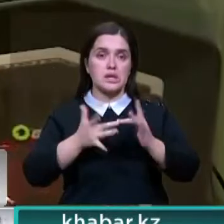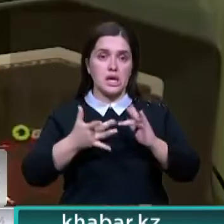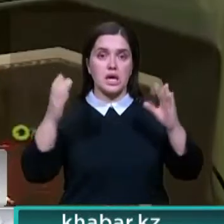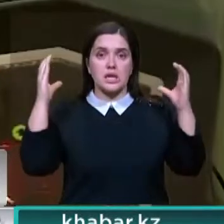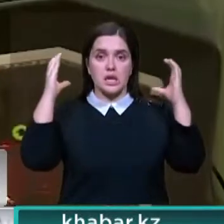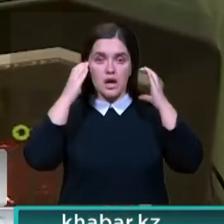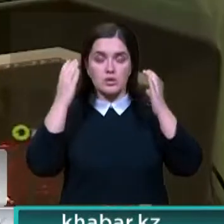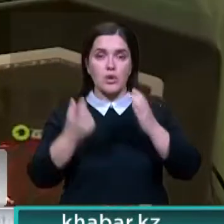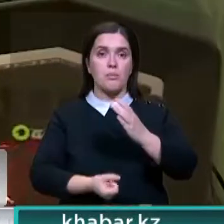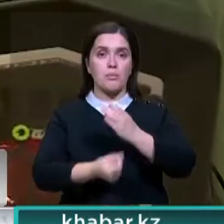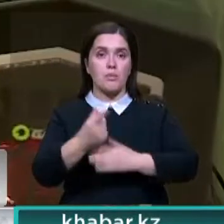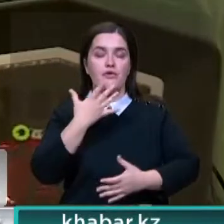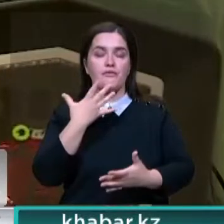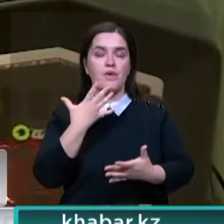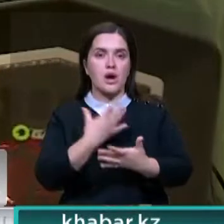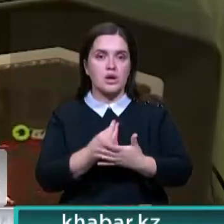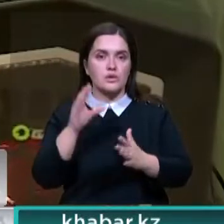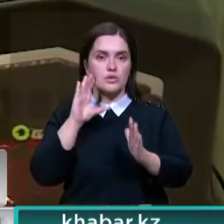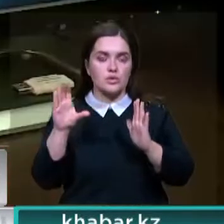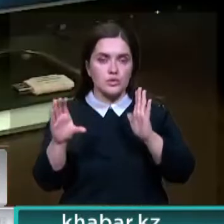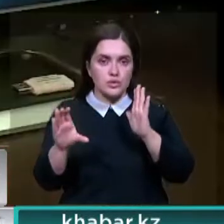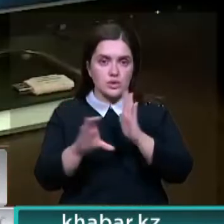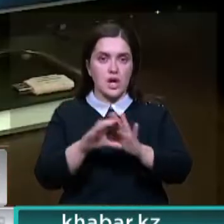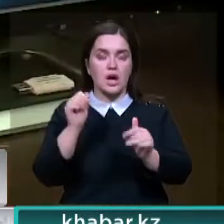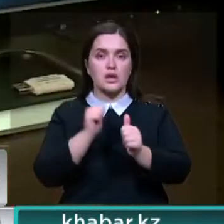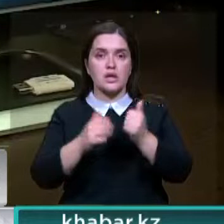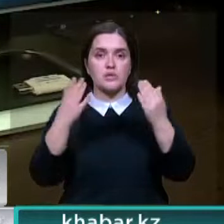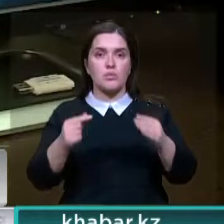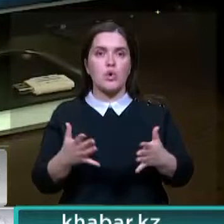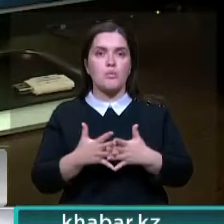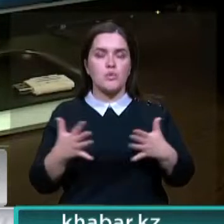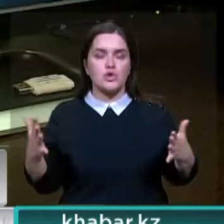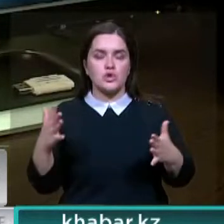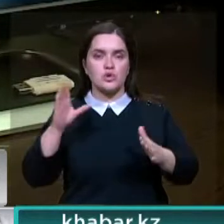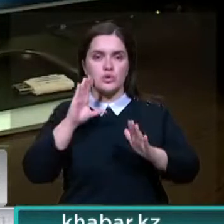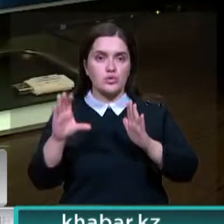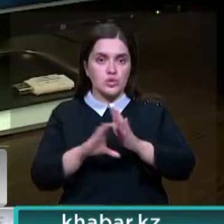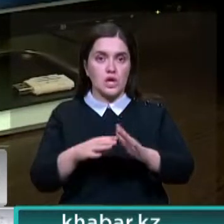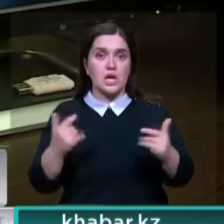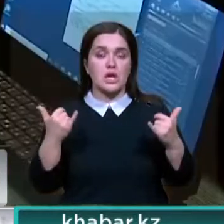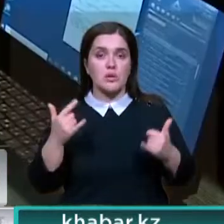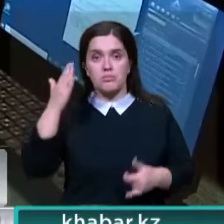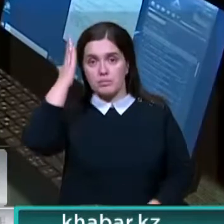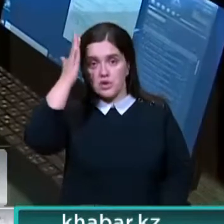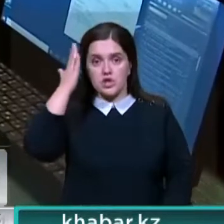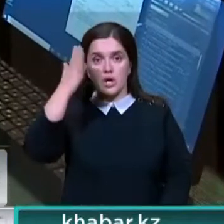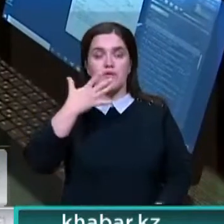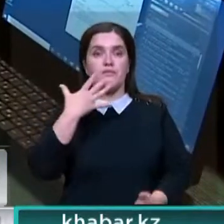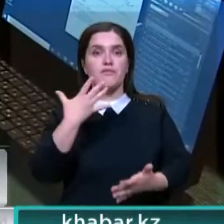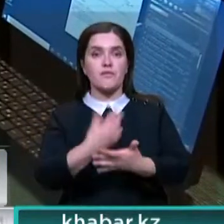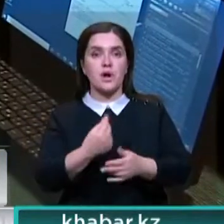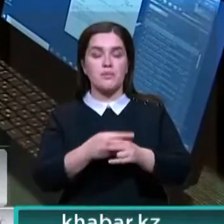Талдукургане появилась своя аудитория. И с каждым днем здесь все больше слушателей. Сейчас здесь уже мечтают о своей